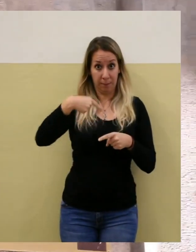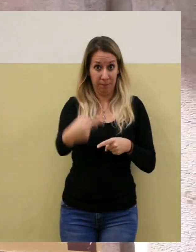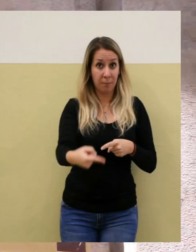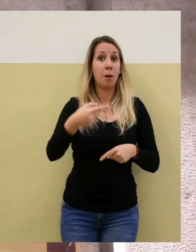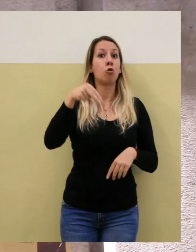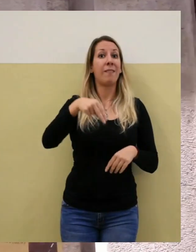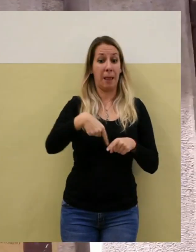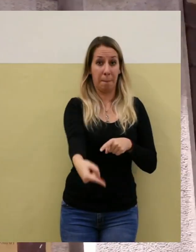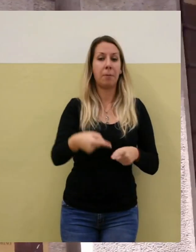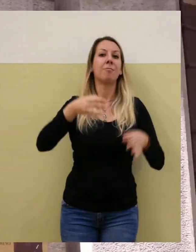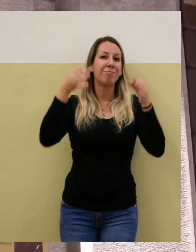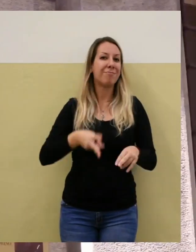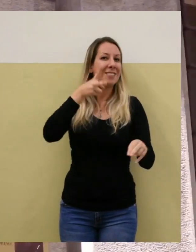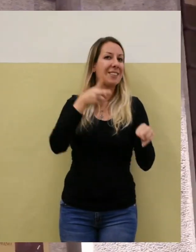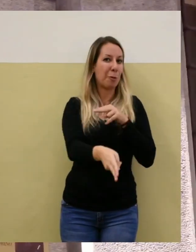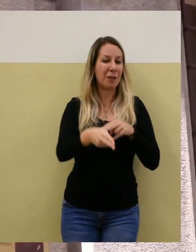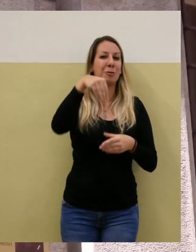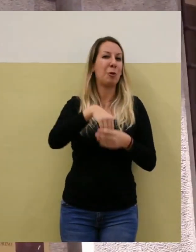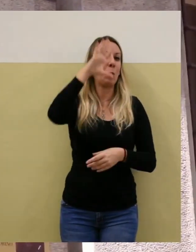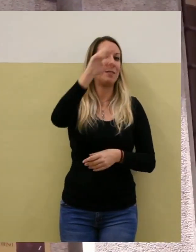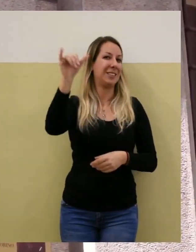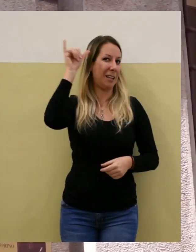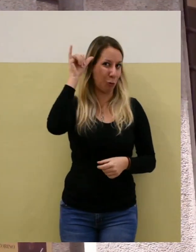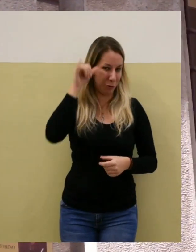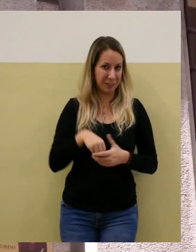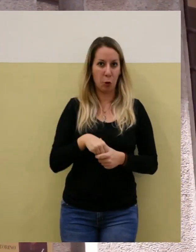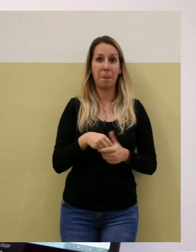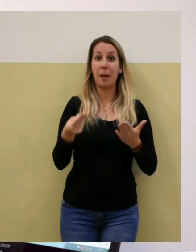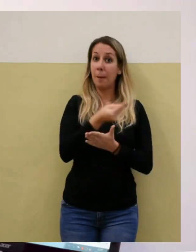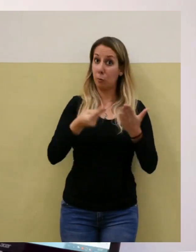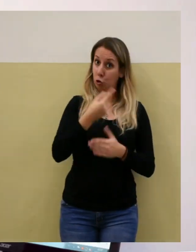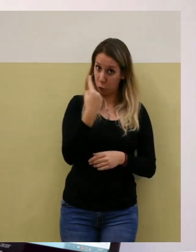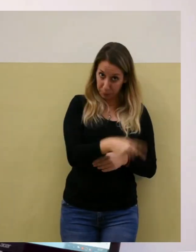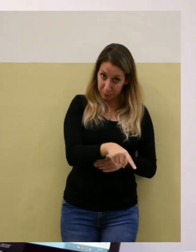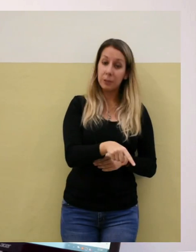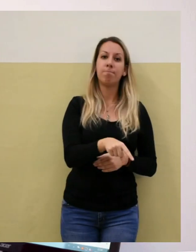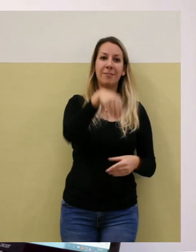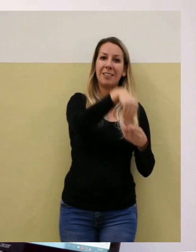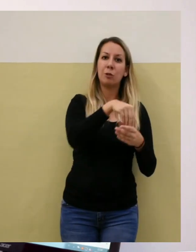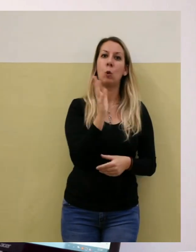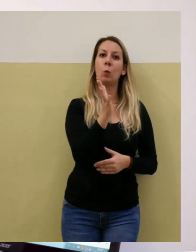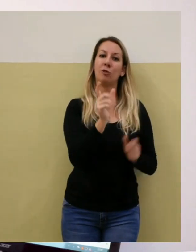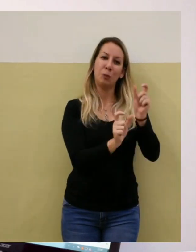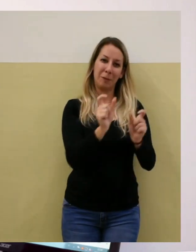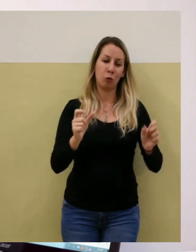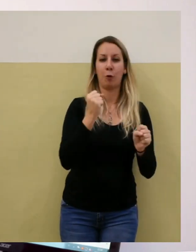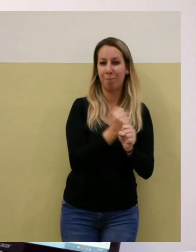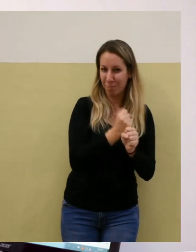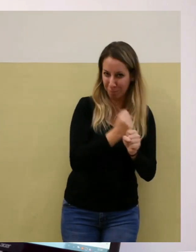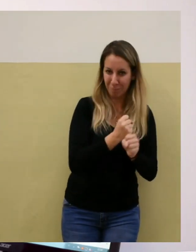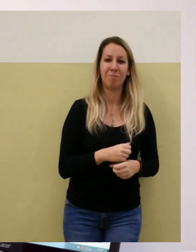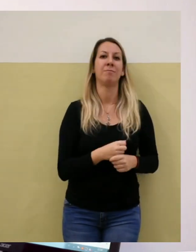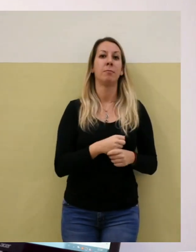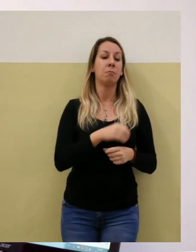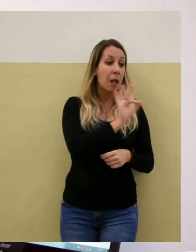prossimo novembre A questo progetto lavorano 15 persone Tra gli altri ci sono diversi volontari e fra